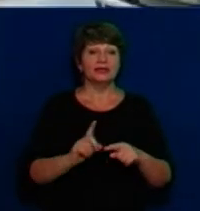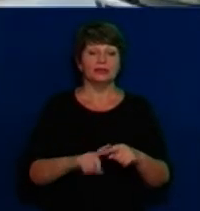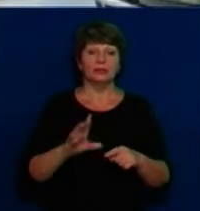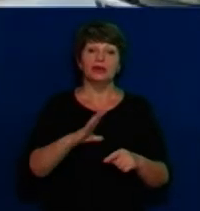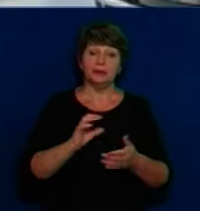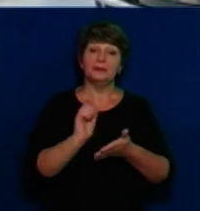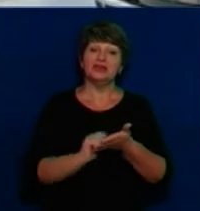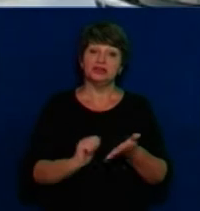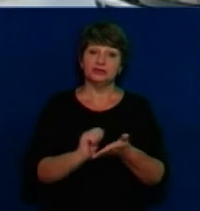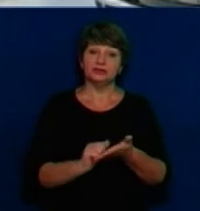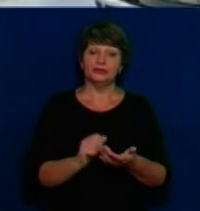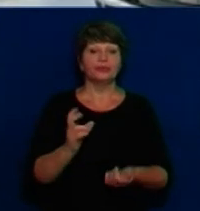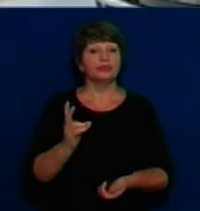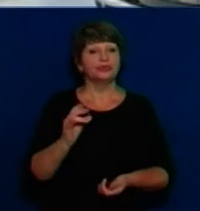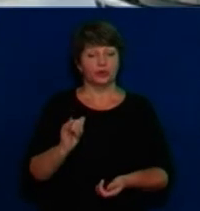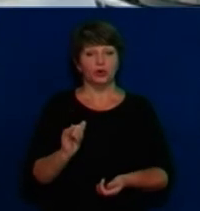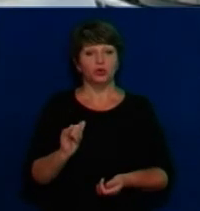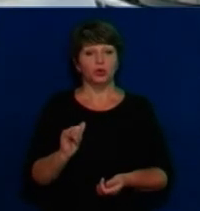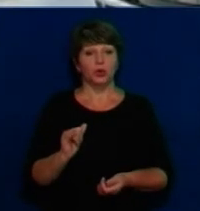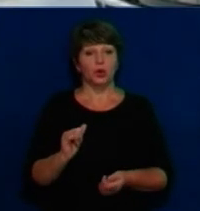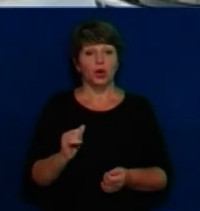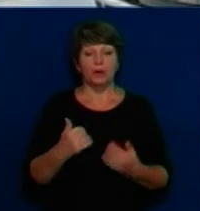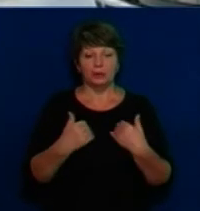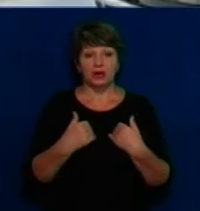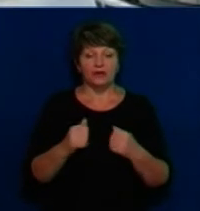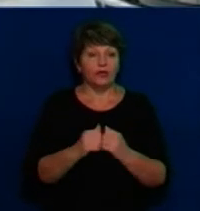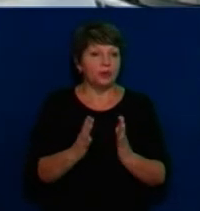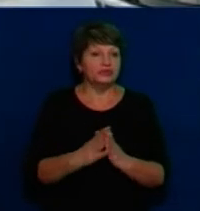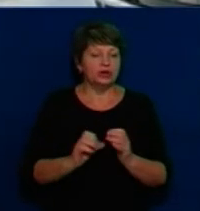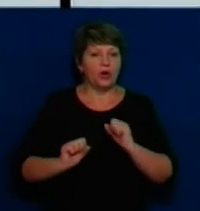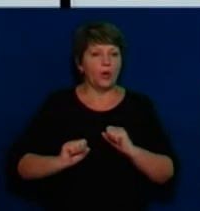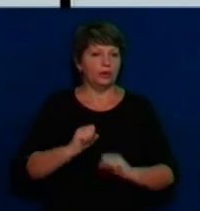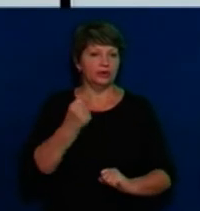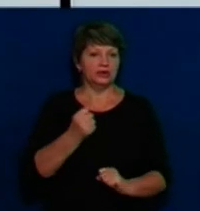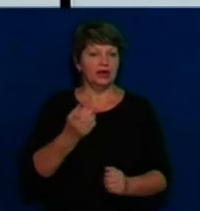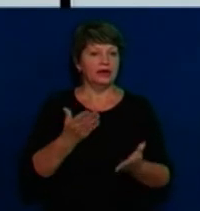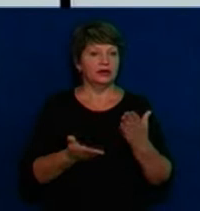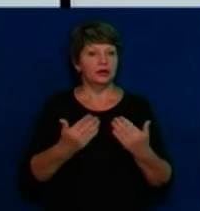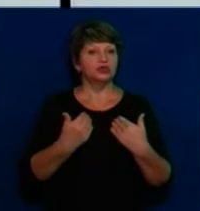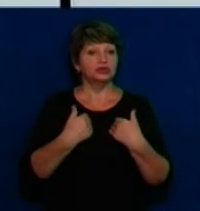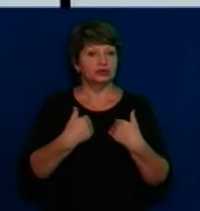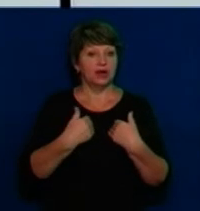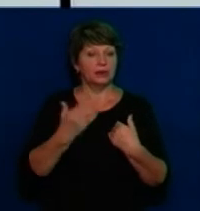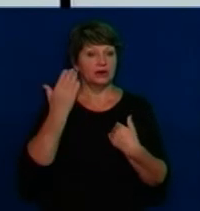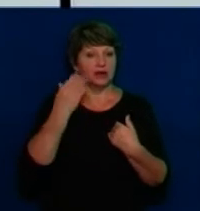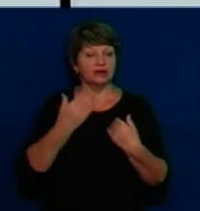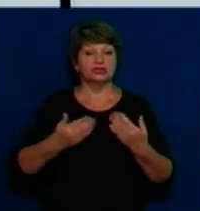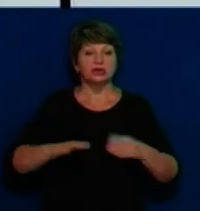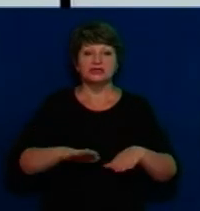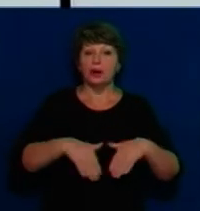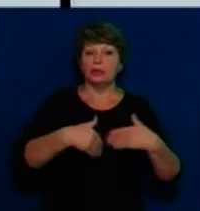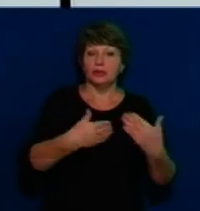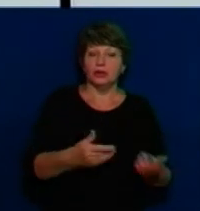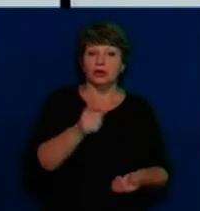причин? Ну, ми взагалі обурені, тому що, якщо раніше нам пропонували і люди не хотіли об'єднання